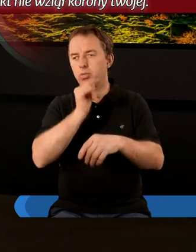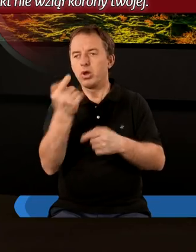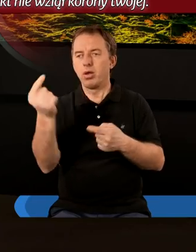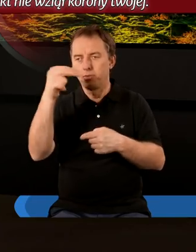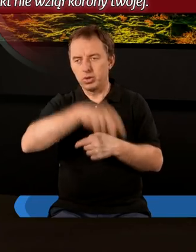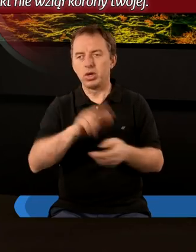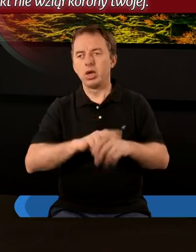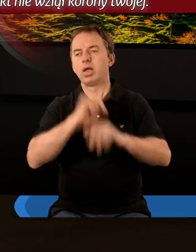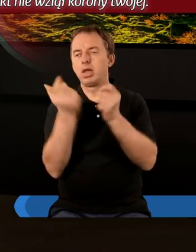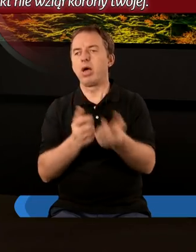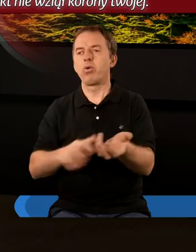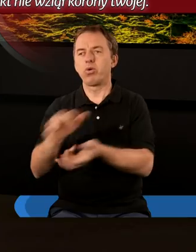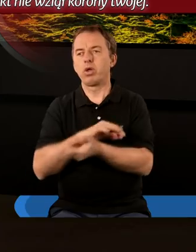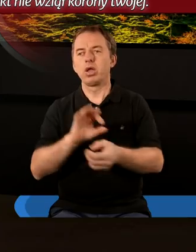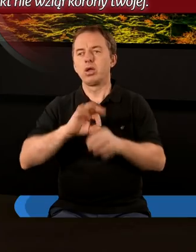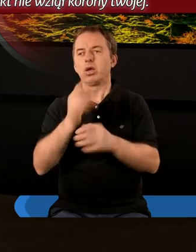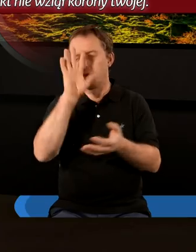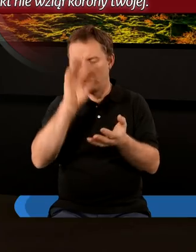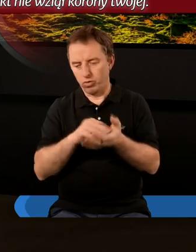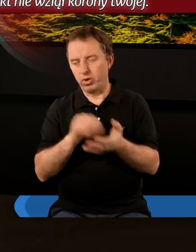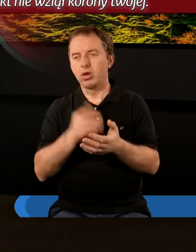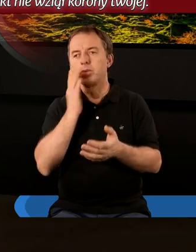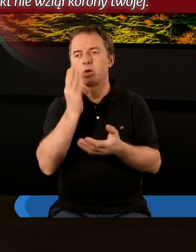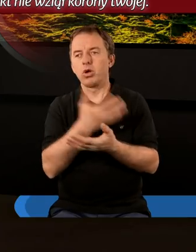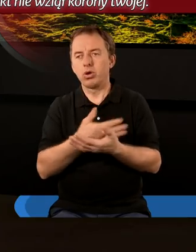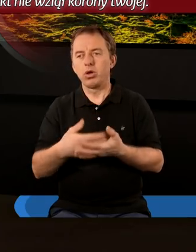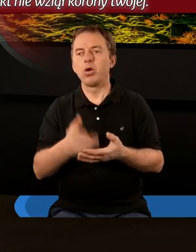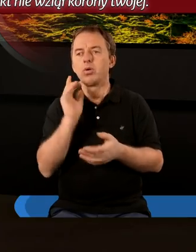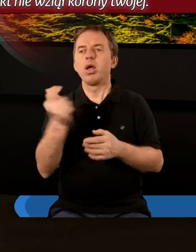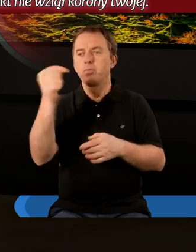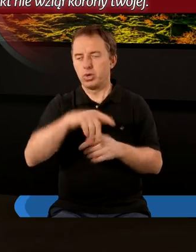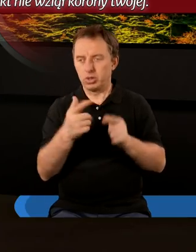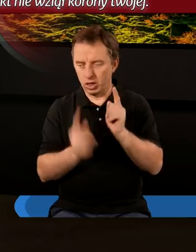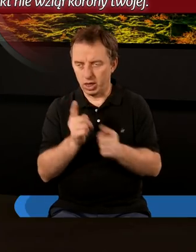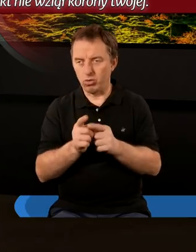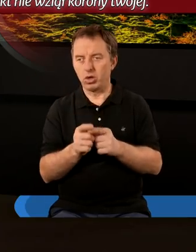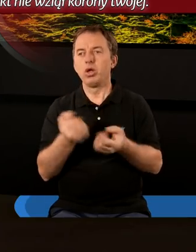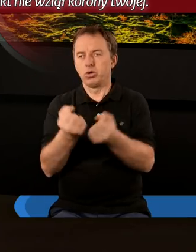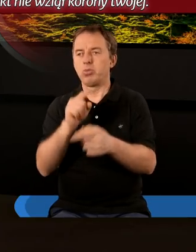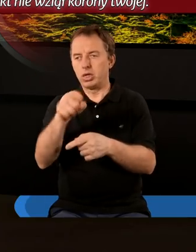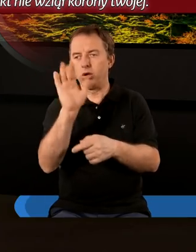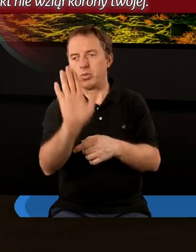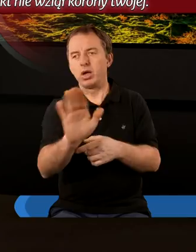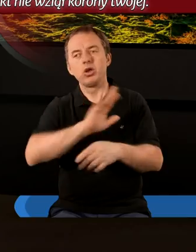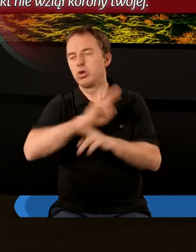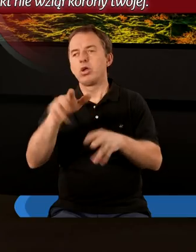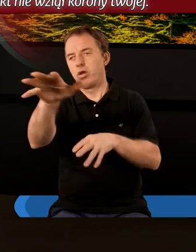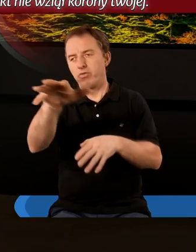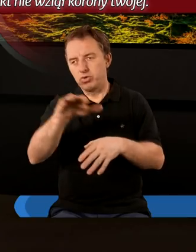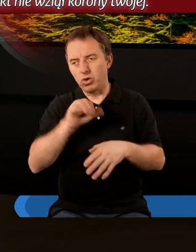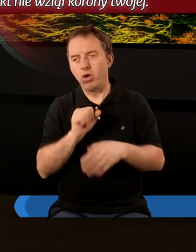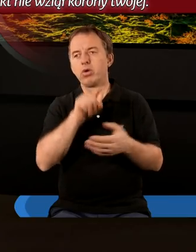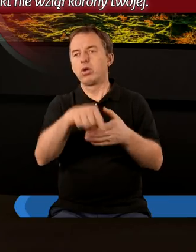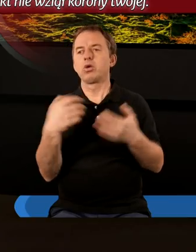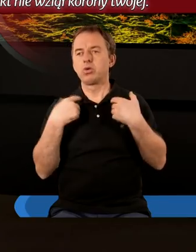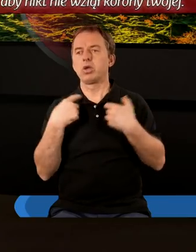jaka przyjdzie na cały świat by doświadczyć mieszkańców ziemi i później przyjdę rychło trzymaj co masz aby nikt nie wziął